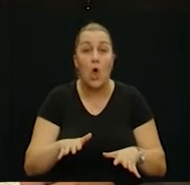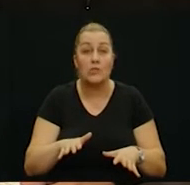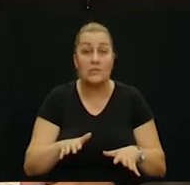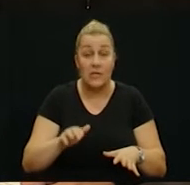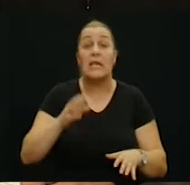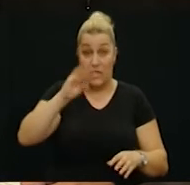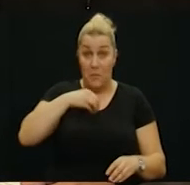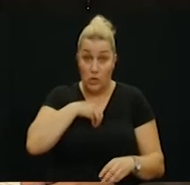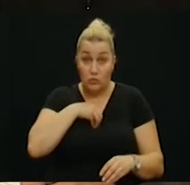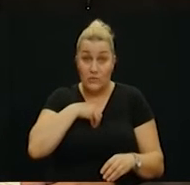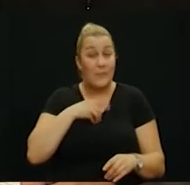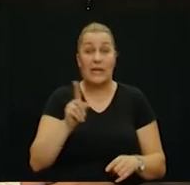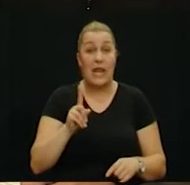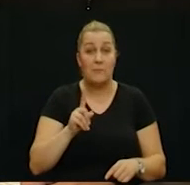ili nemate?